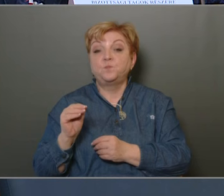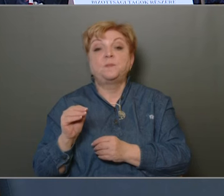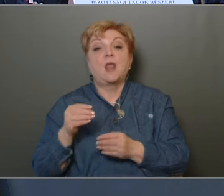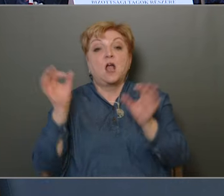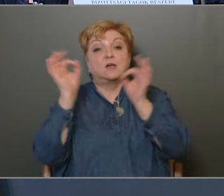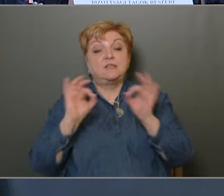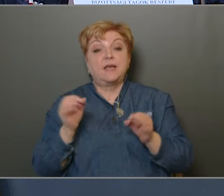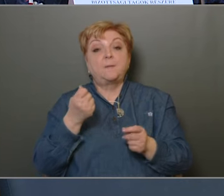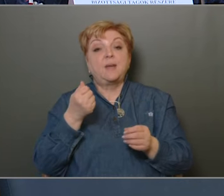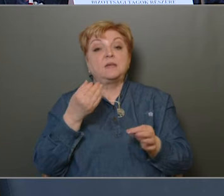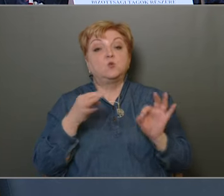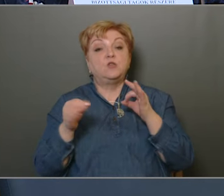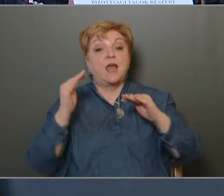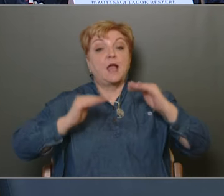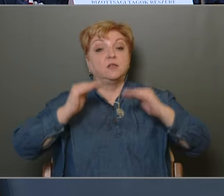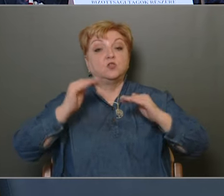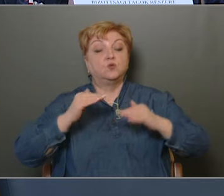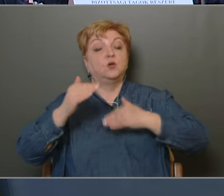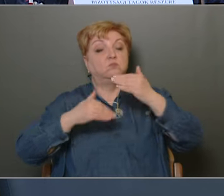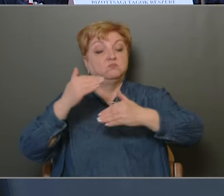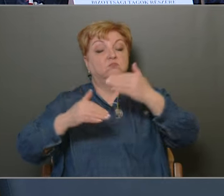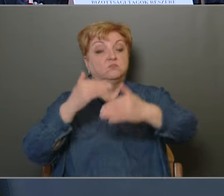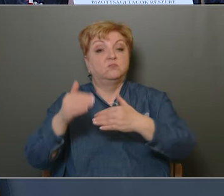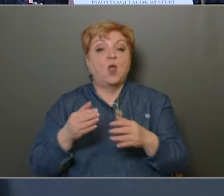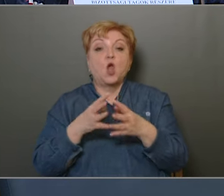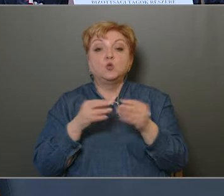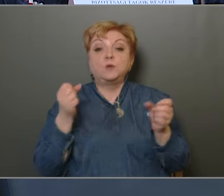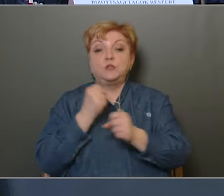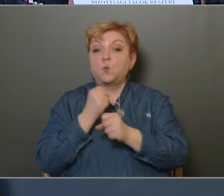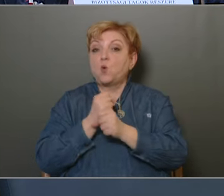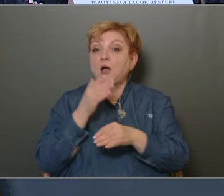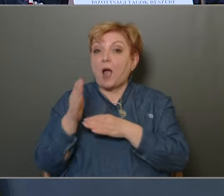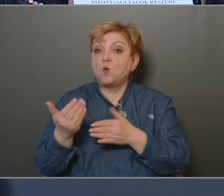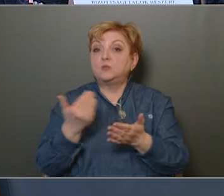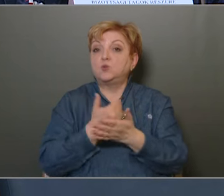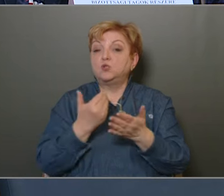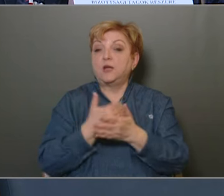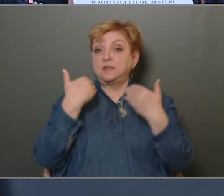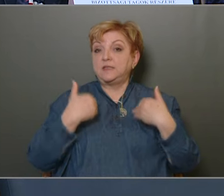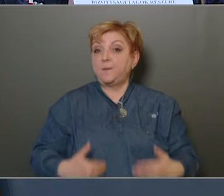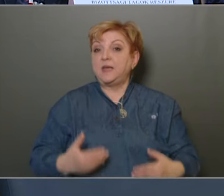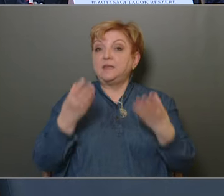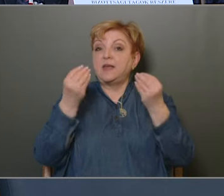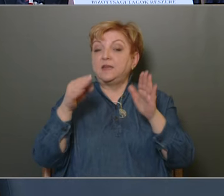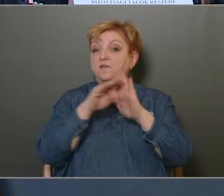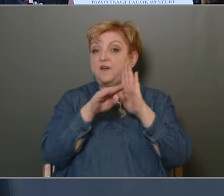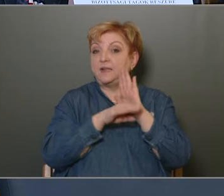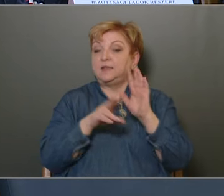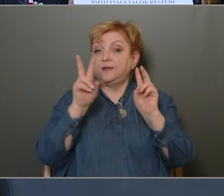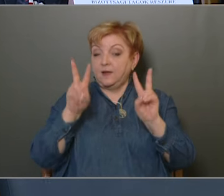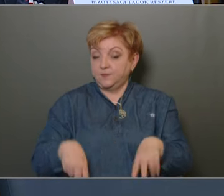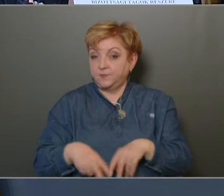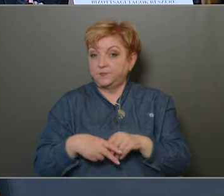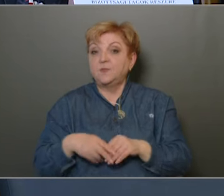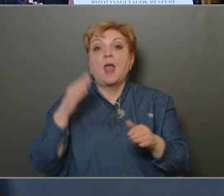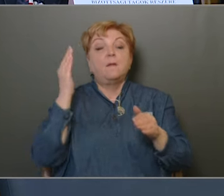cég pénzügyi egyensúlyát folyamatosan fenntartva működött, a gyógyító munkához szükséges személyi és tárgyi feltételek biztosítva voltak.